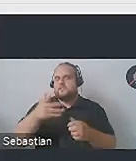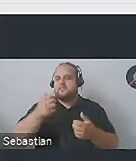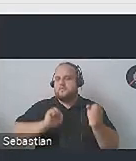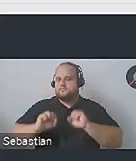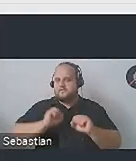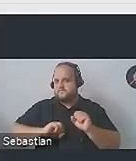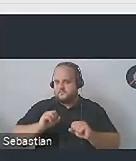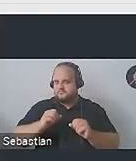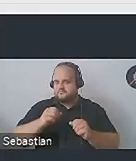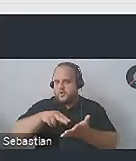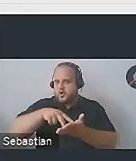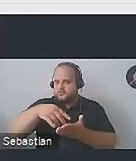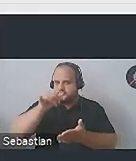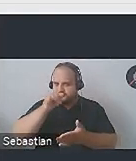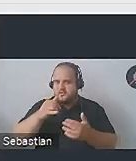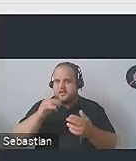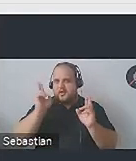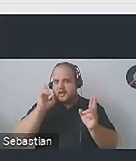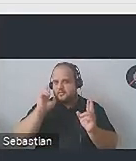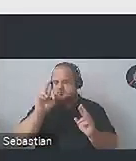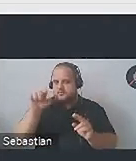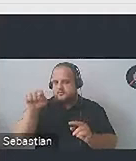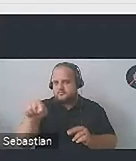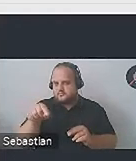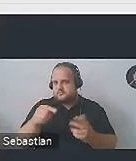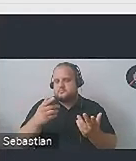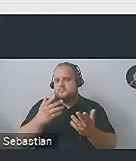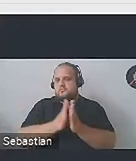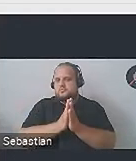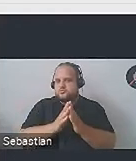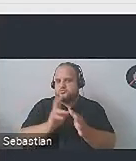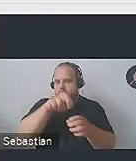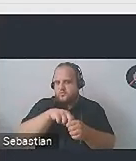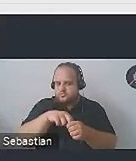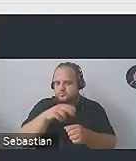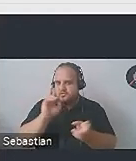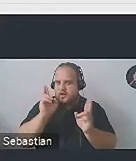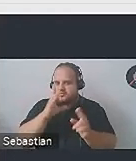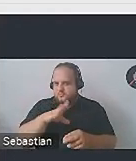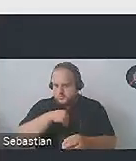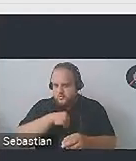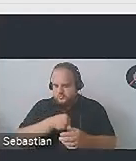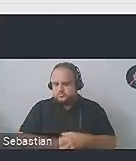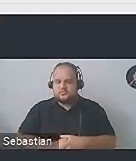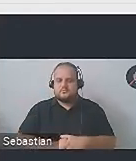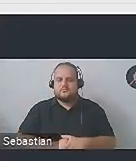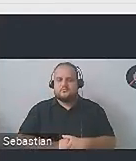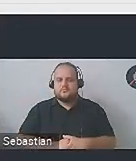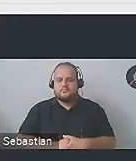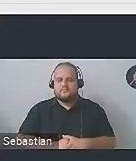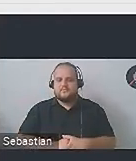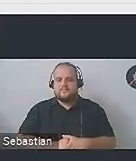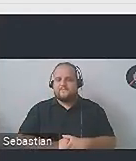samodzielne włączenie radia jest dla nich trudne, ale powiedzenie hello Google, włącz mi radio już jest całkiem proste. I